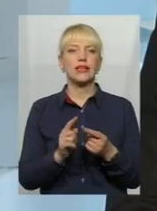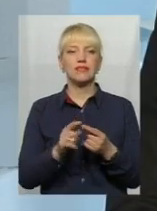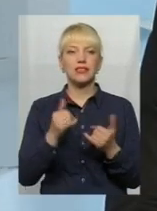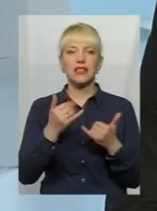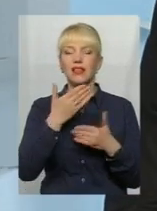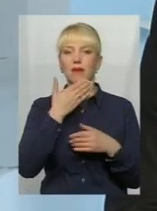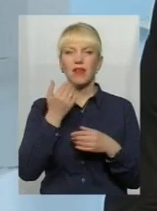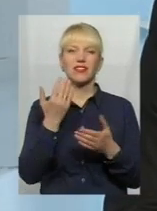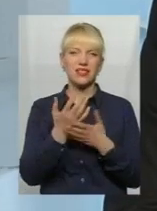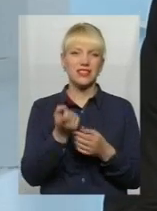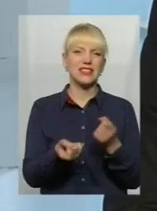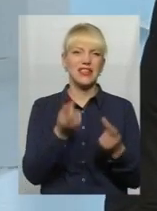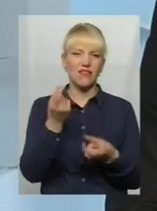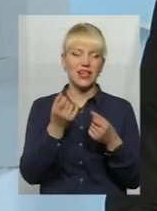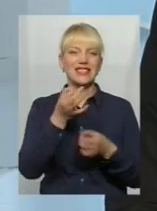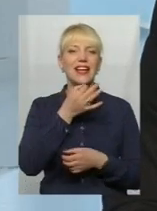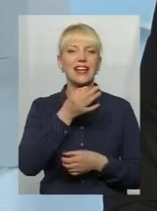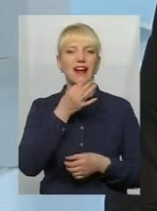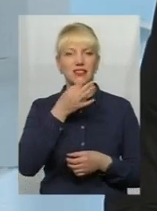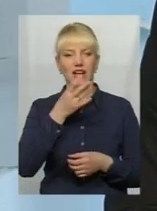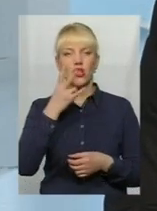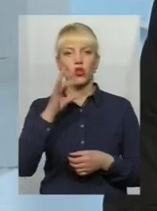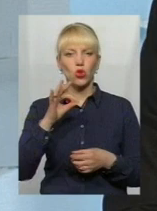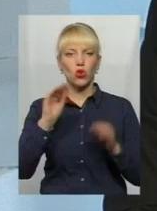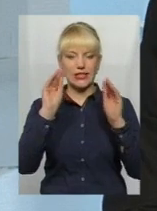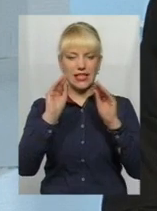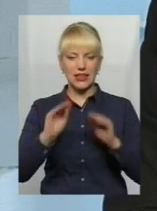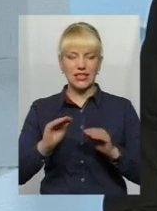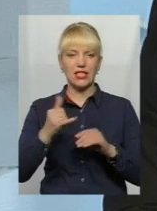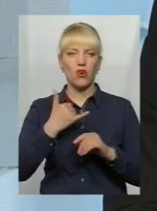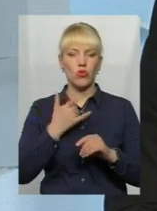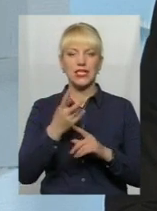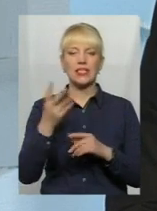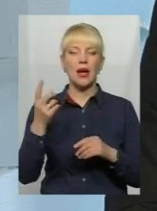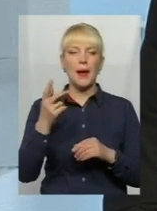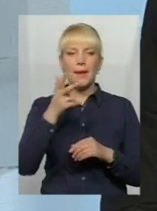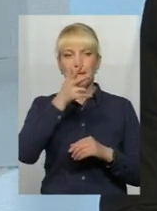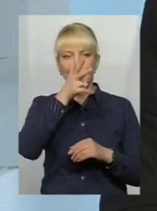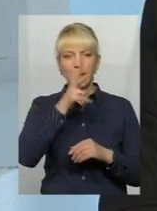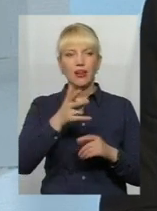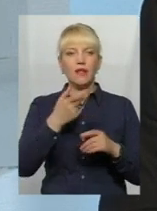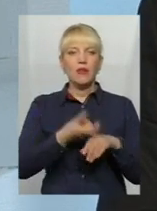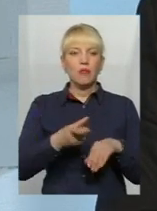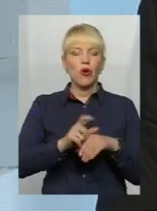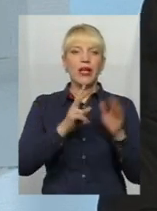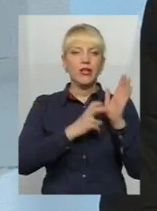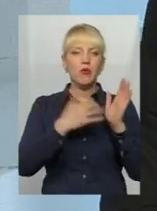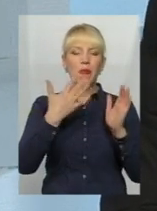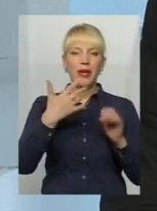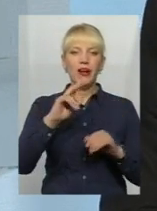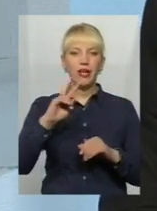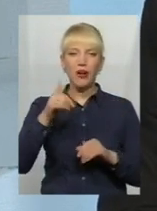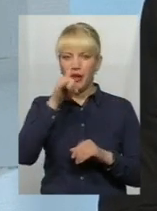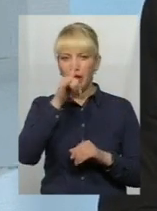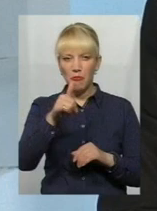вже появляється, раніше, але на статистика за перші місяці року, але то на 750 кг не допущено